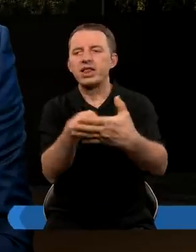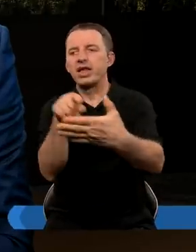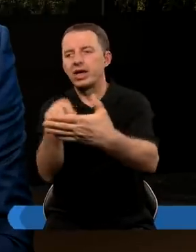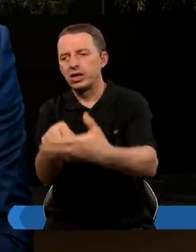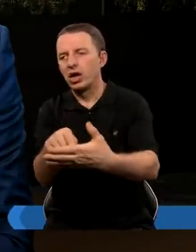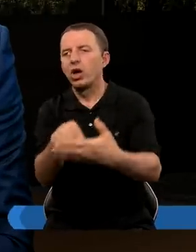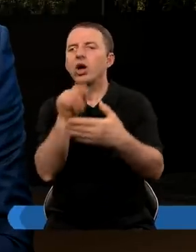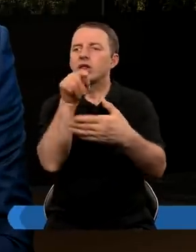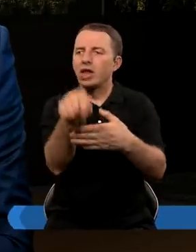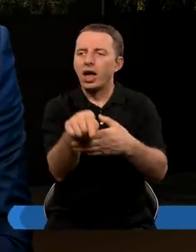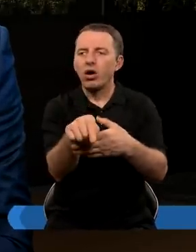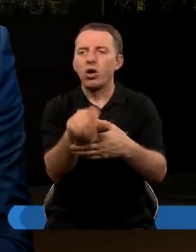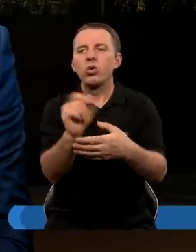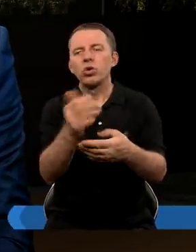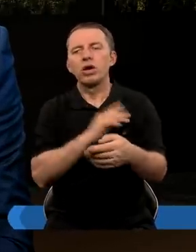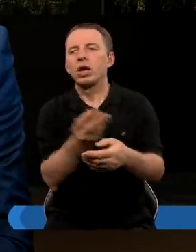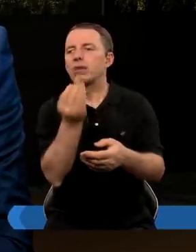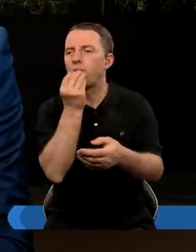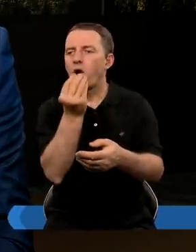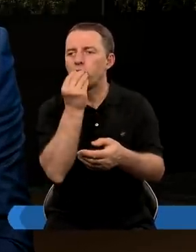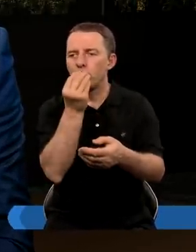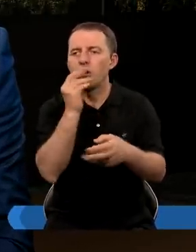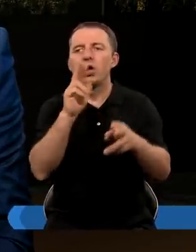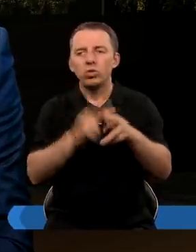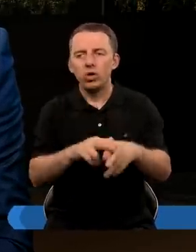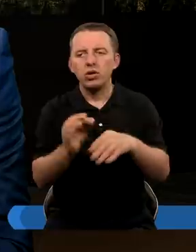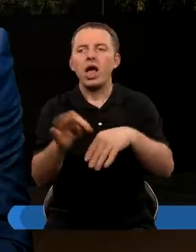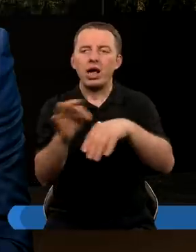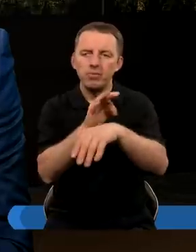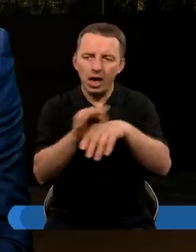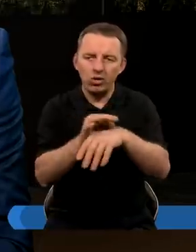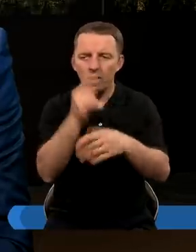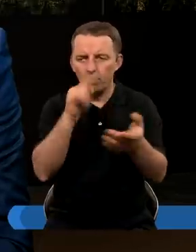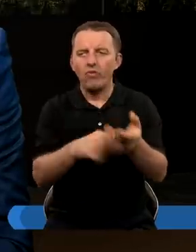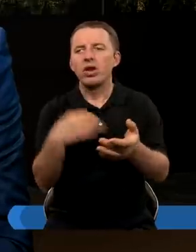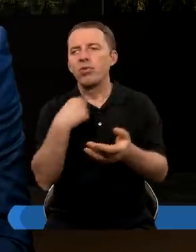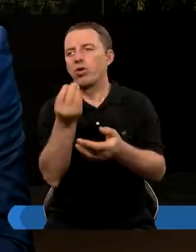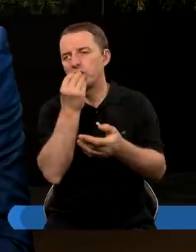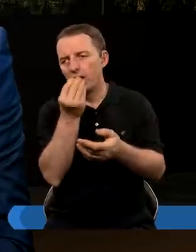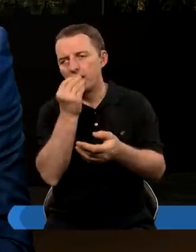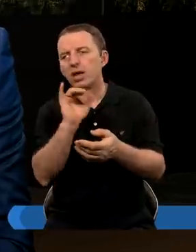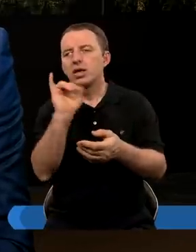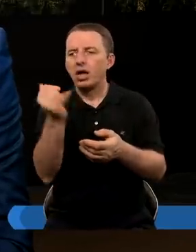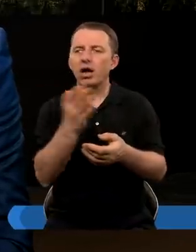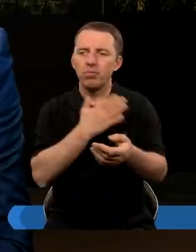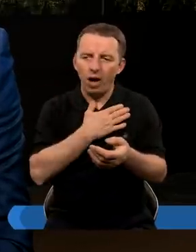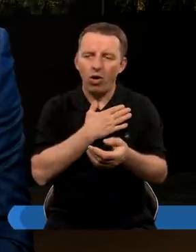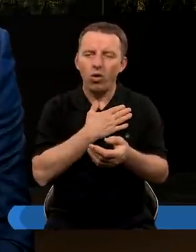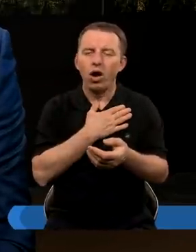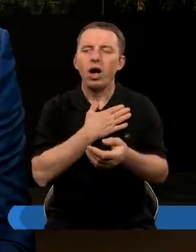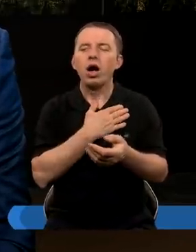posiłków, na przykład mięsa, jakie mięso powinni byli jeść. Jak miało być